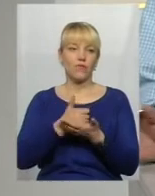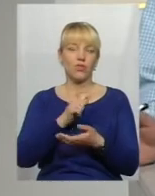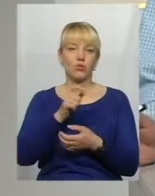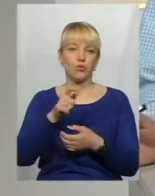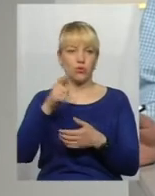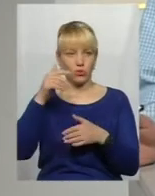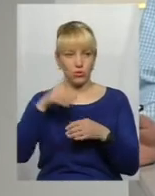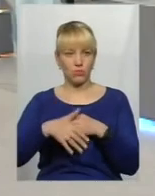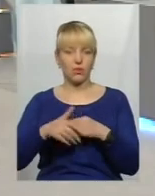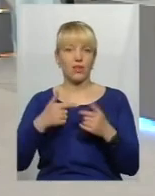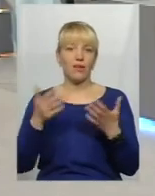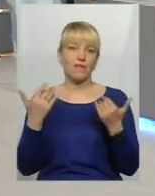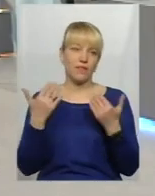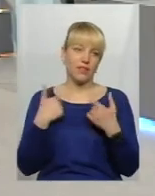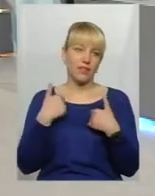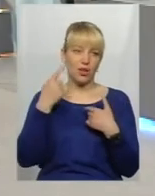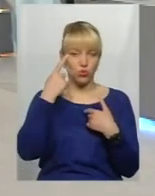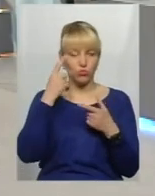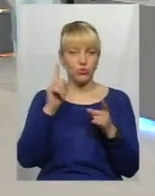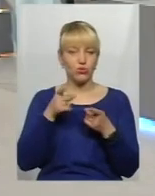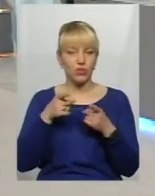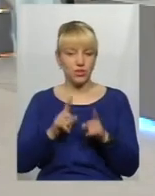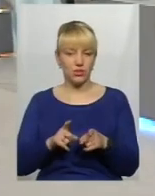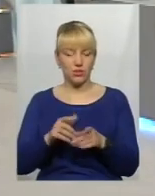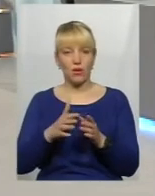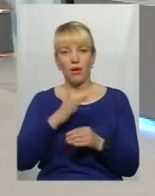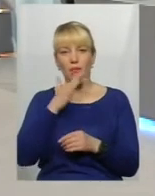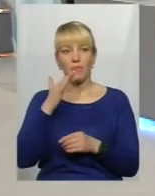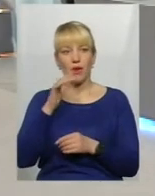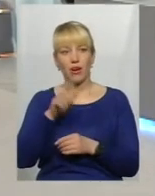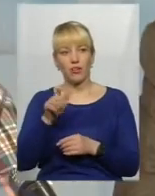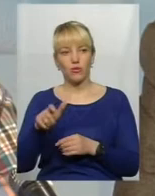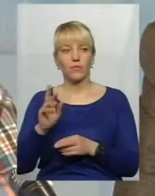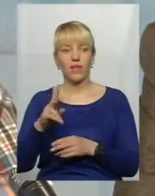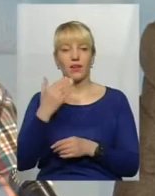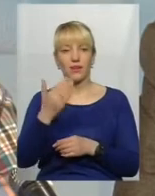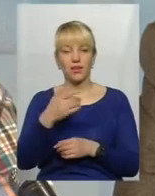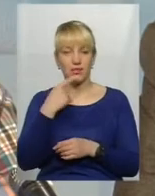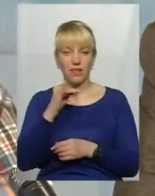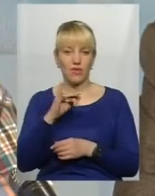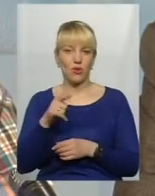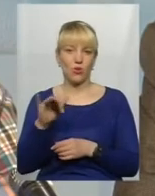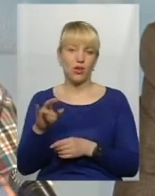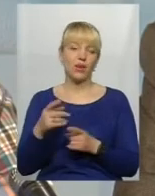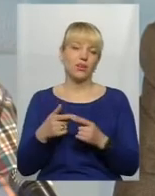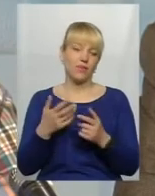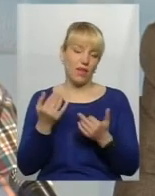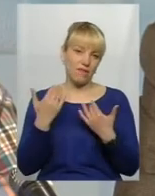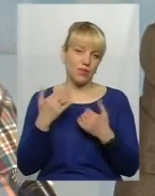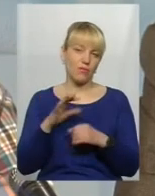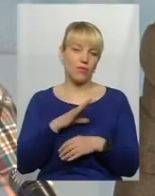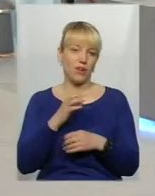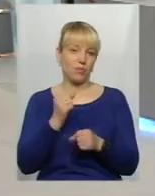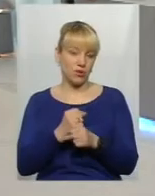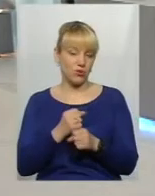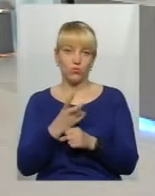Вихідних, ну, я думаю, дійсно, багатьом, от як Ігор, ти казав, і я, що ми на вихідні теж буваємо, працюємо, нічого